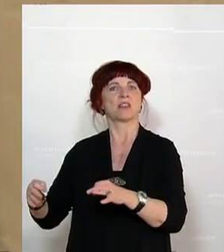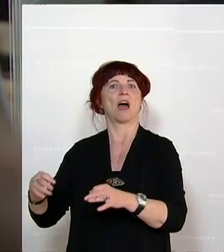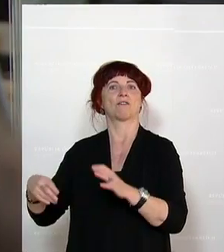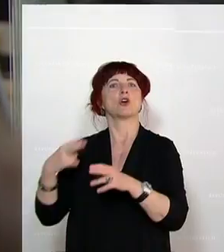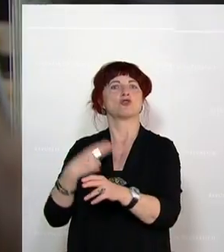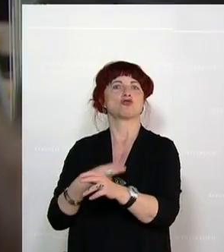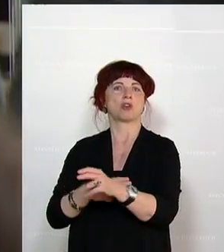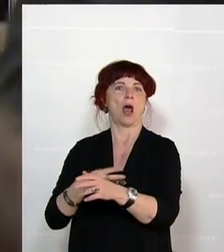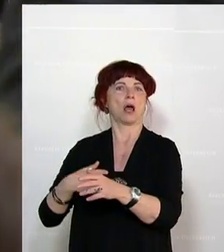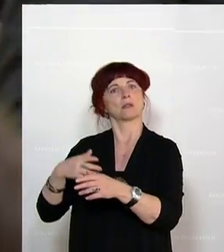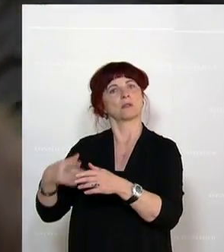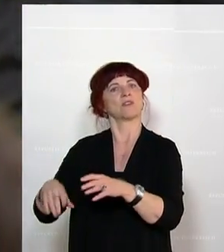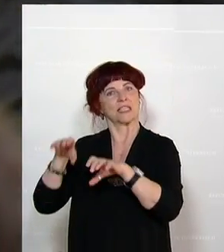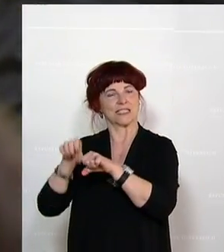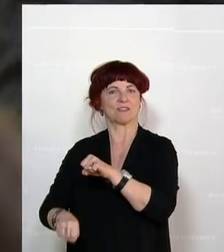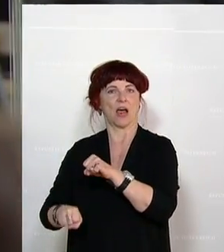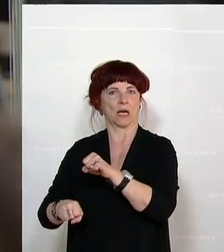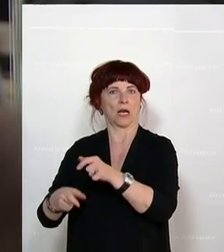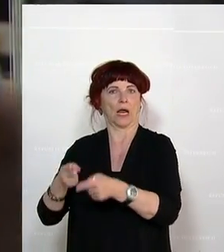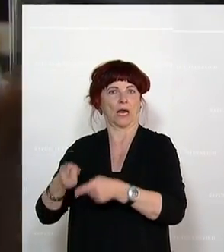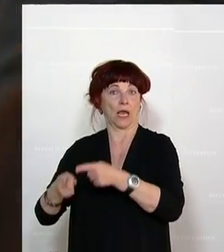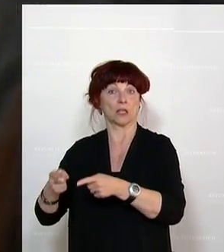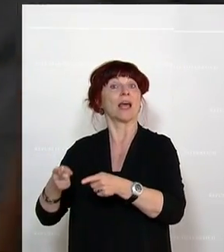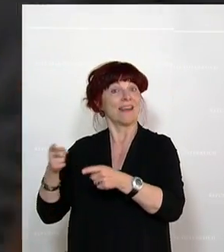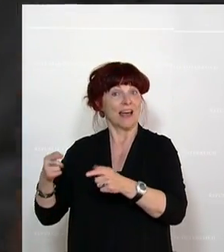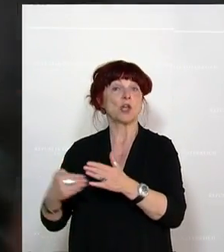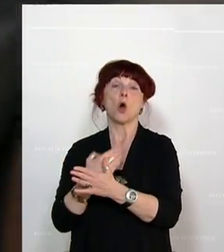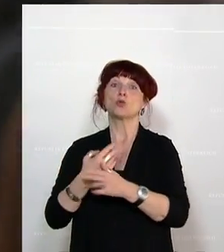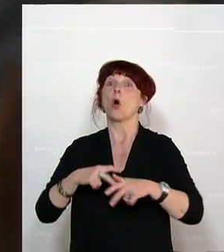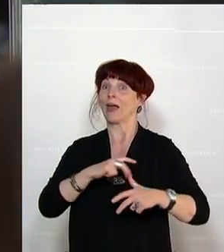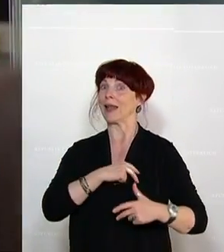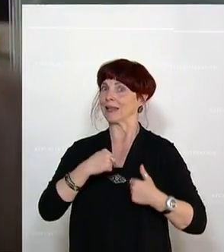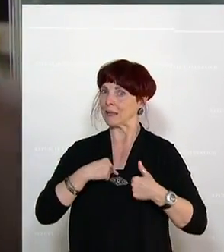hat. Das, meine sehr geehrten Damen und Herren, ist die neue Realität, die ich mir wünsche. Vielen Dank.